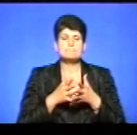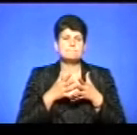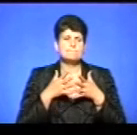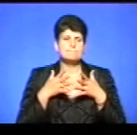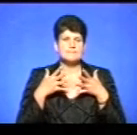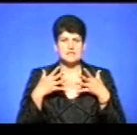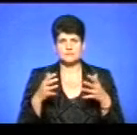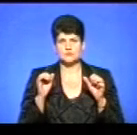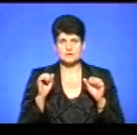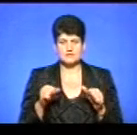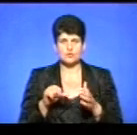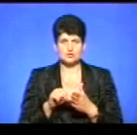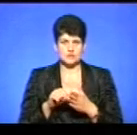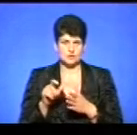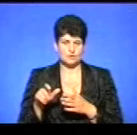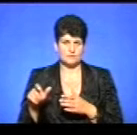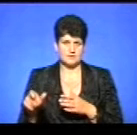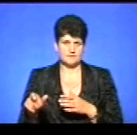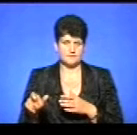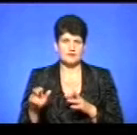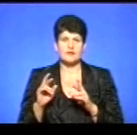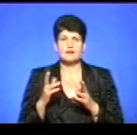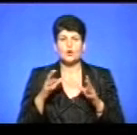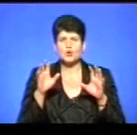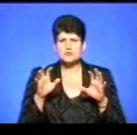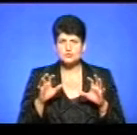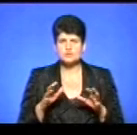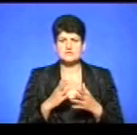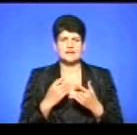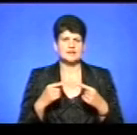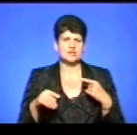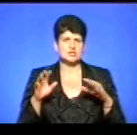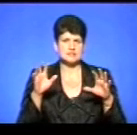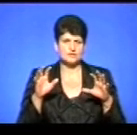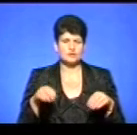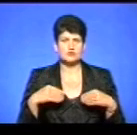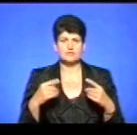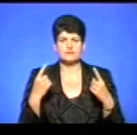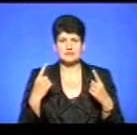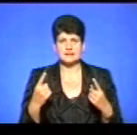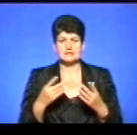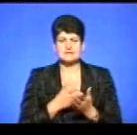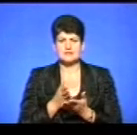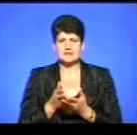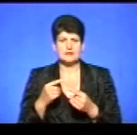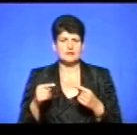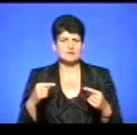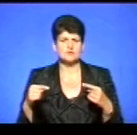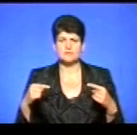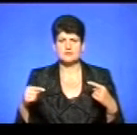інструментів для участі громадян. Як і Конституція, так і інші закони дають великий спектр різноманітних